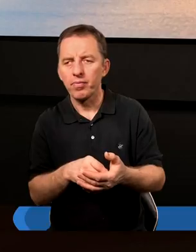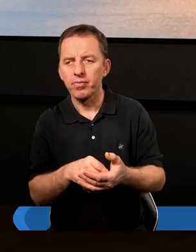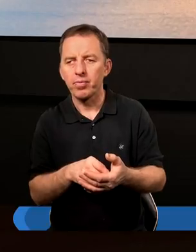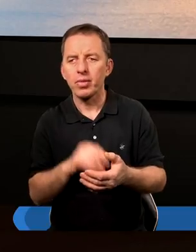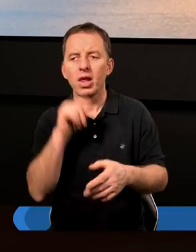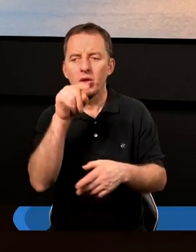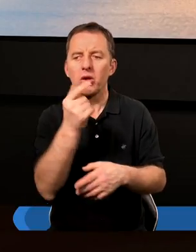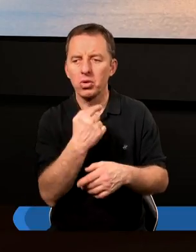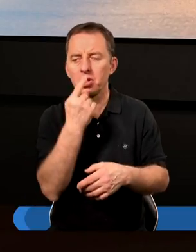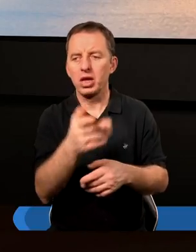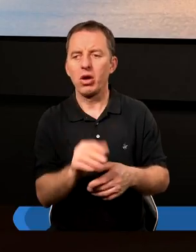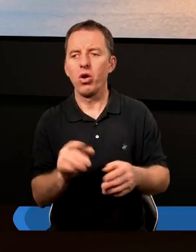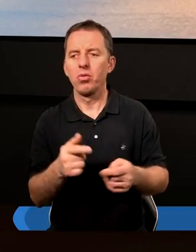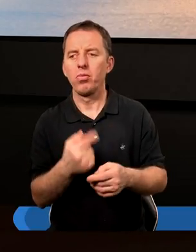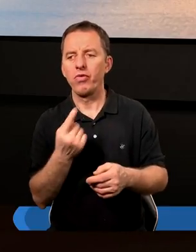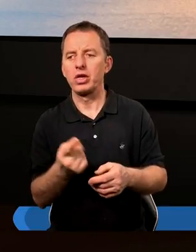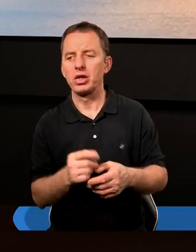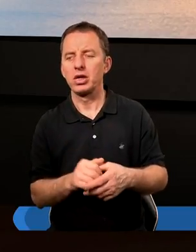i z kim tego Boga zdradzamy?